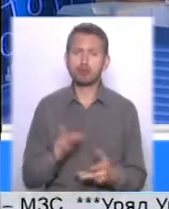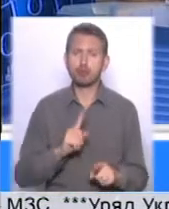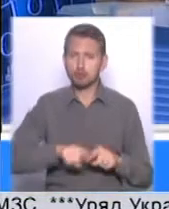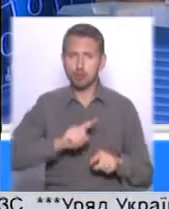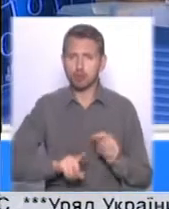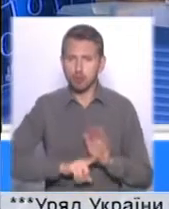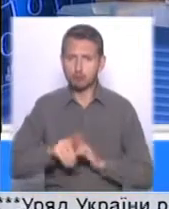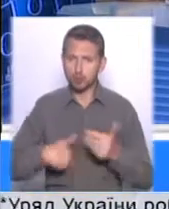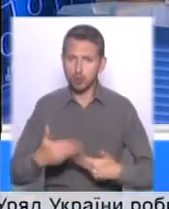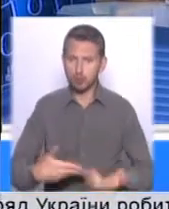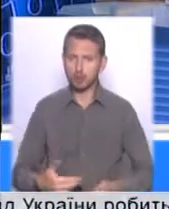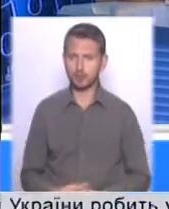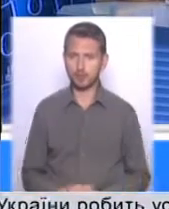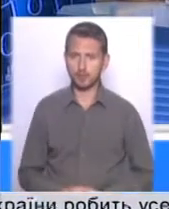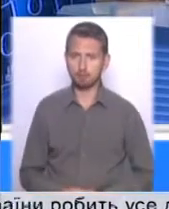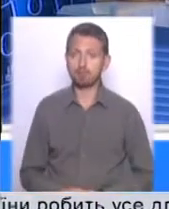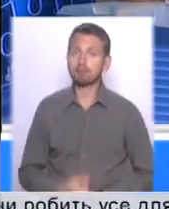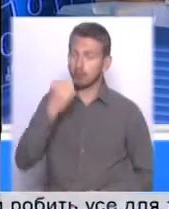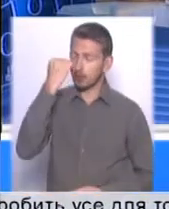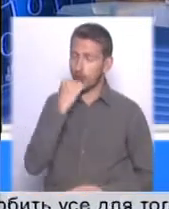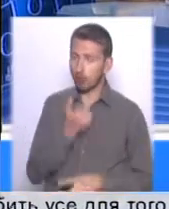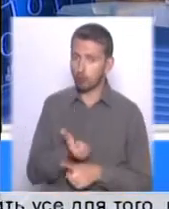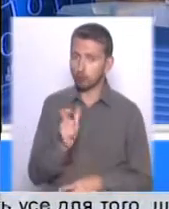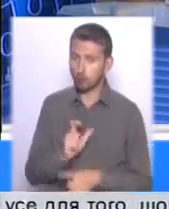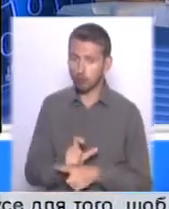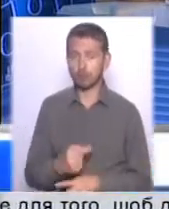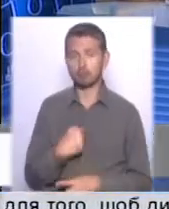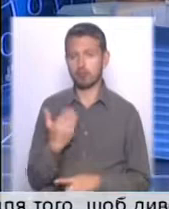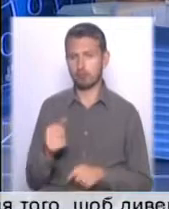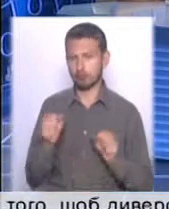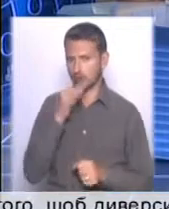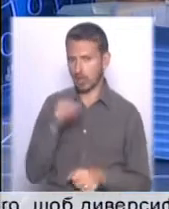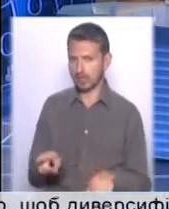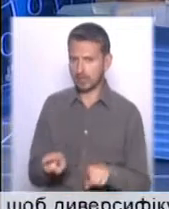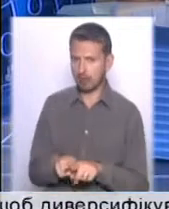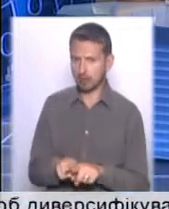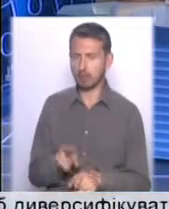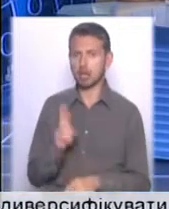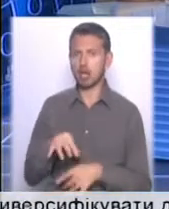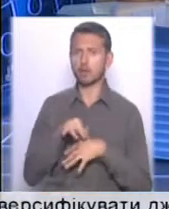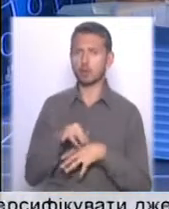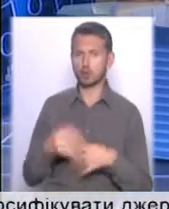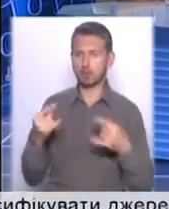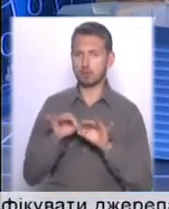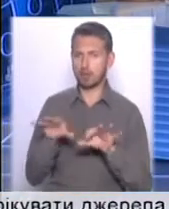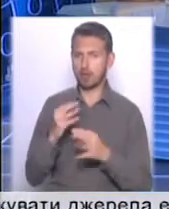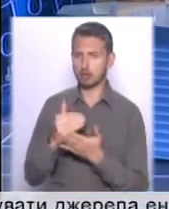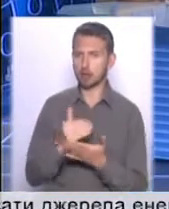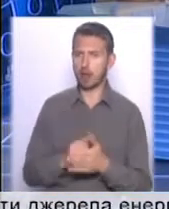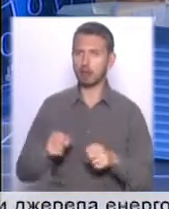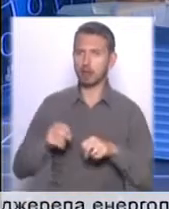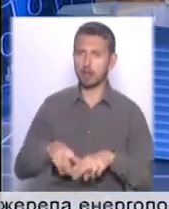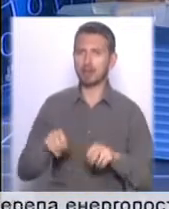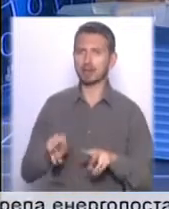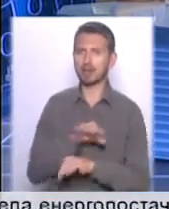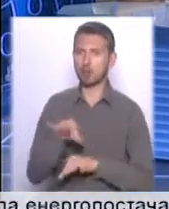пішло в хол? Ми дякуємо вам дуже. Я, принаймні, вам можу сказати так. Як ведучий передачі програми «Столиця» спецпроект,